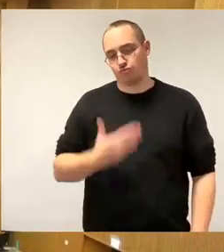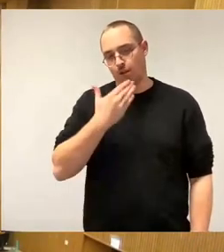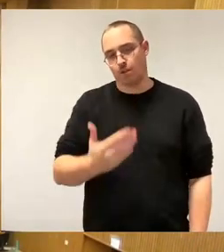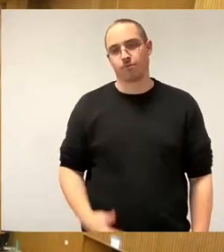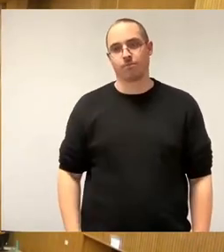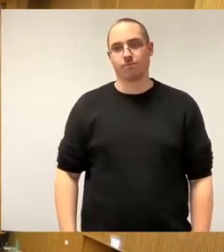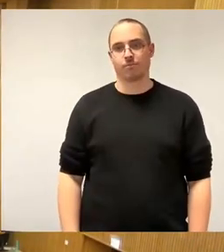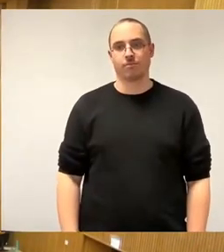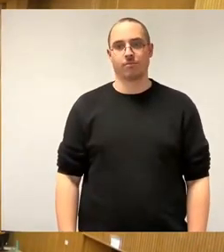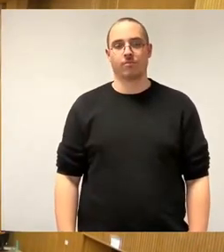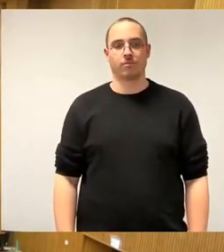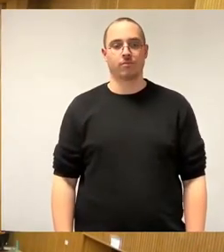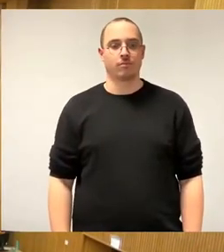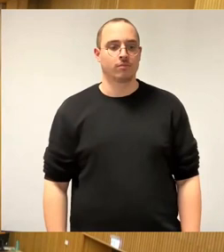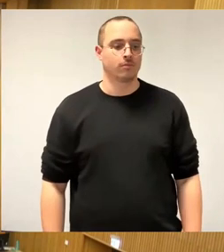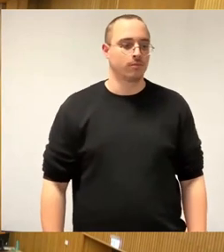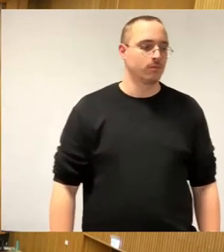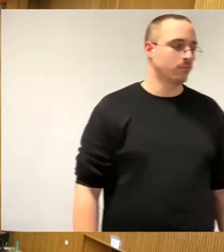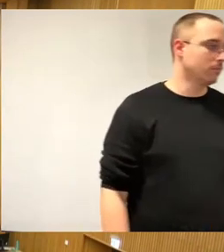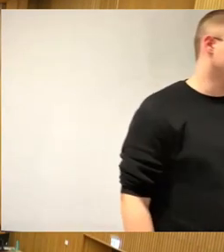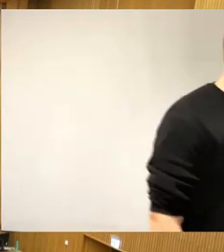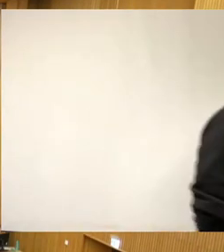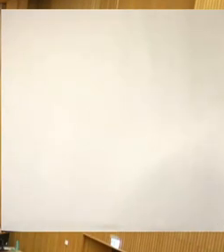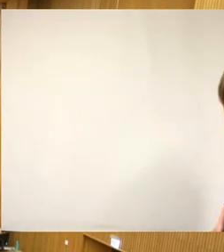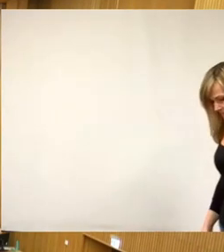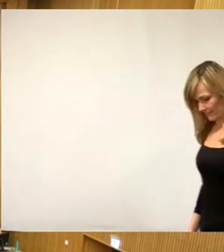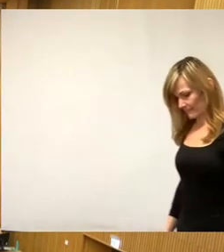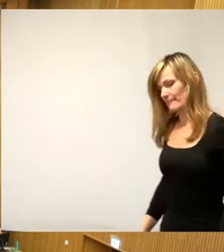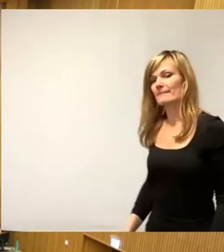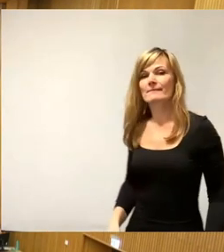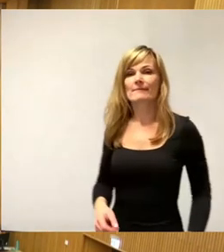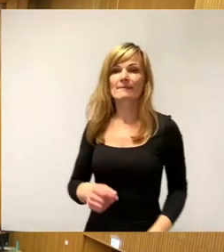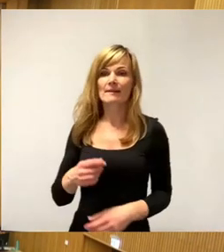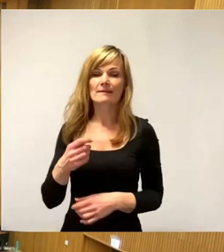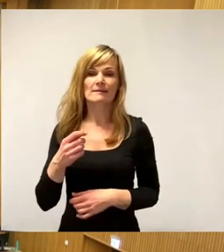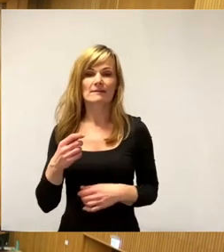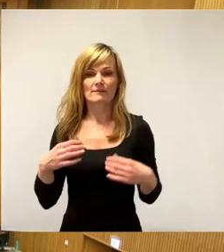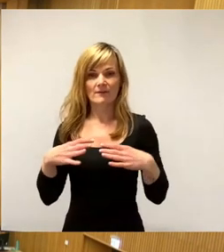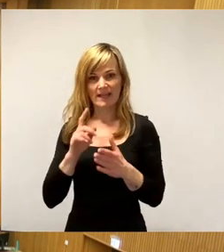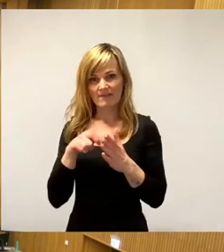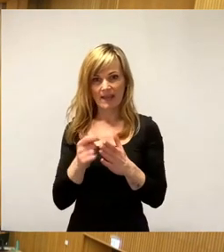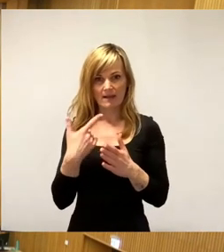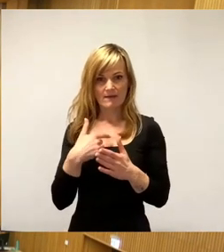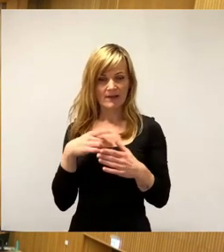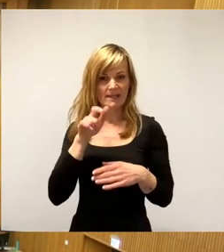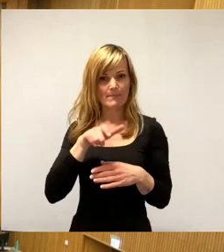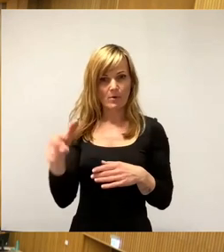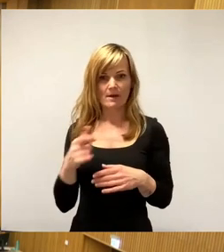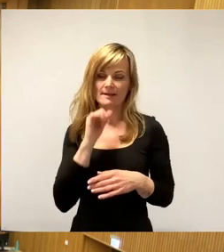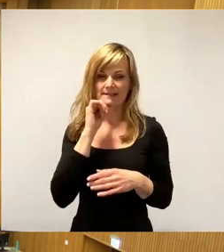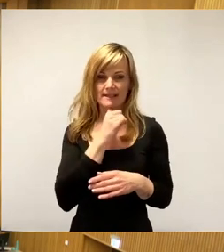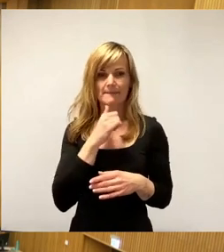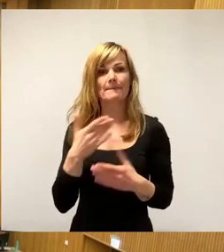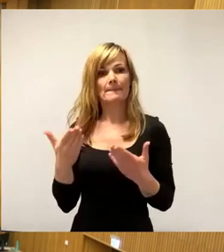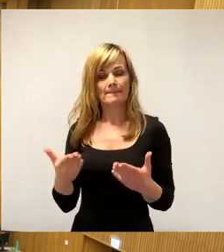Wird freie Wähler, freie Bürger das Wort gewünscht? Nein. Dissidenten? Nein. AfD, Herr Pinkert.